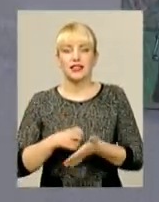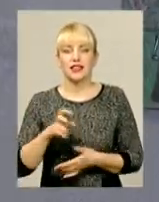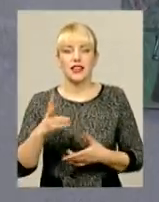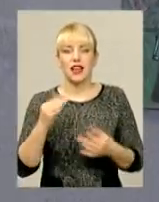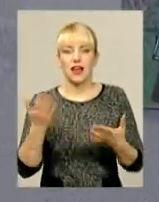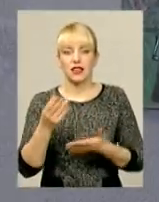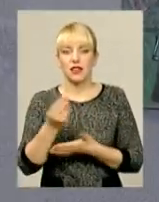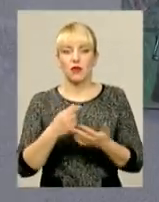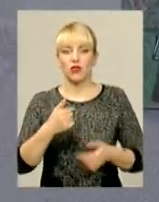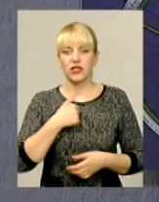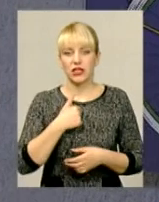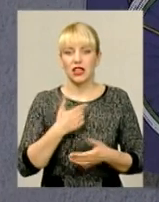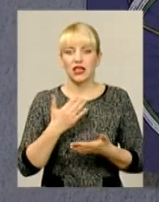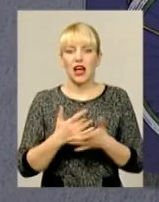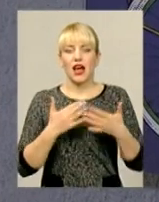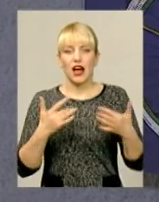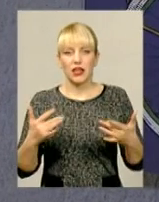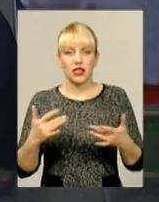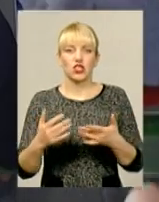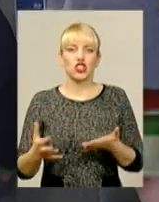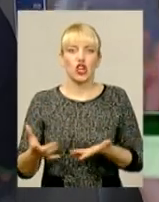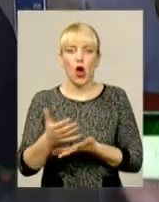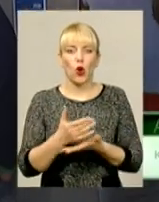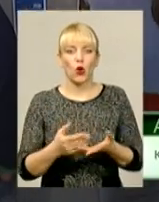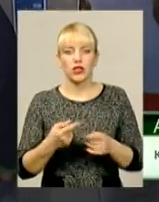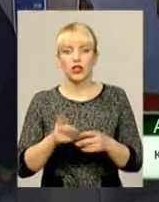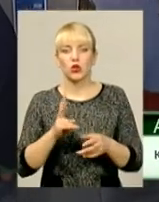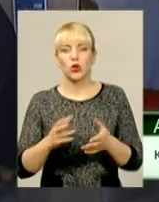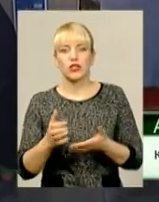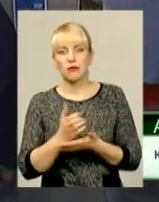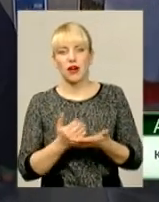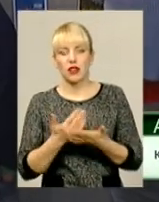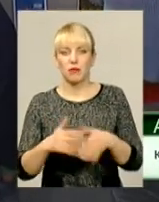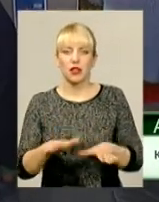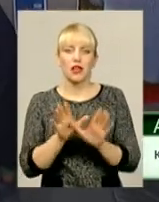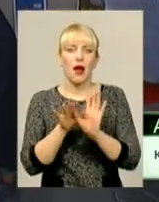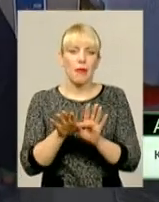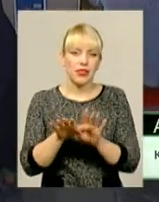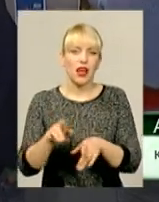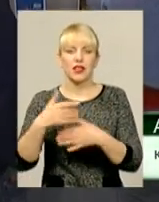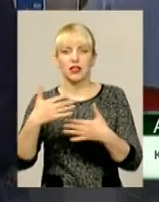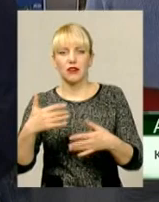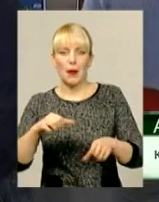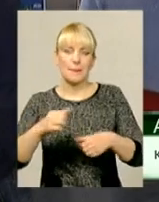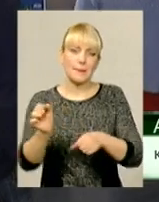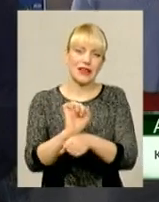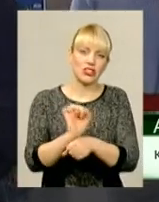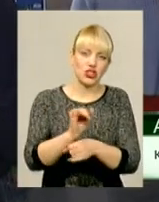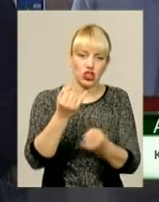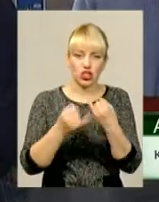намальована я. Є інші колекціонери, які збирають метеликів, веселки, машинки, жовті,